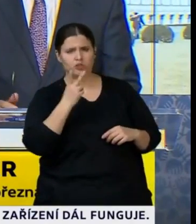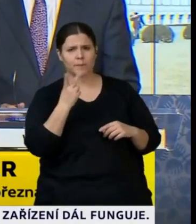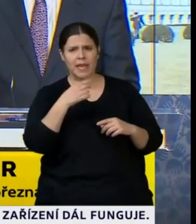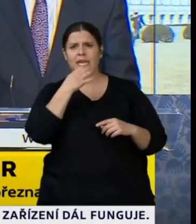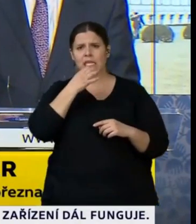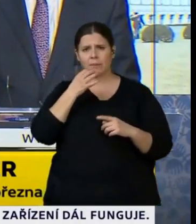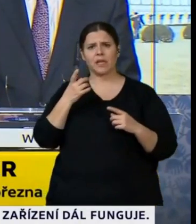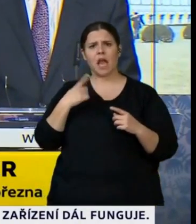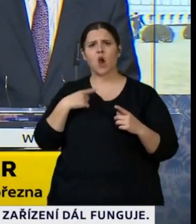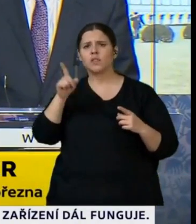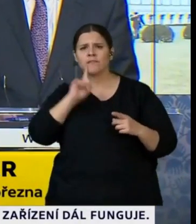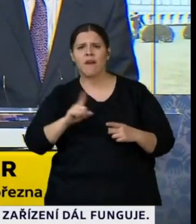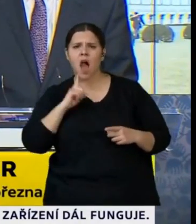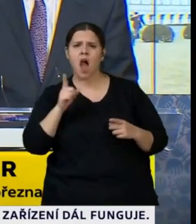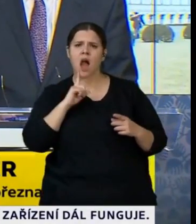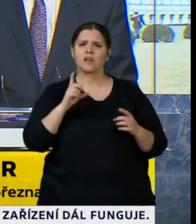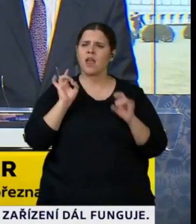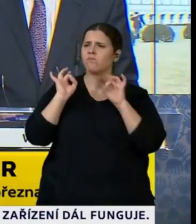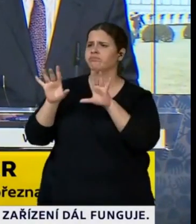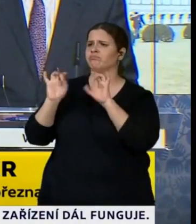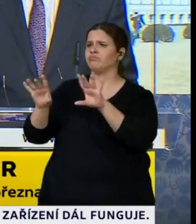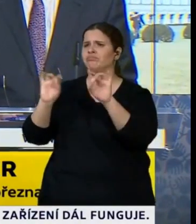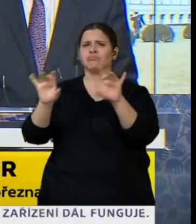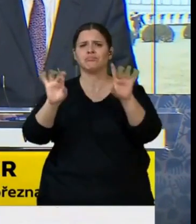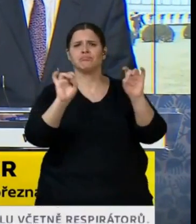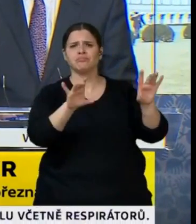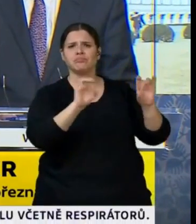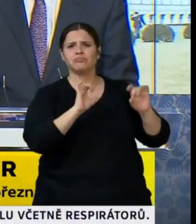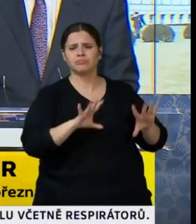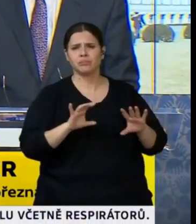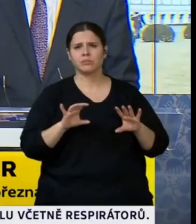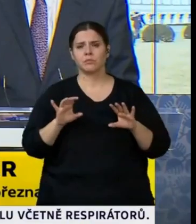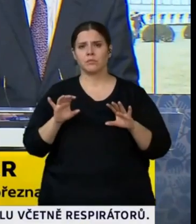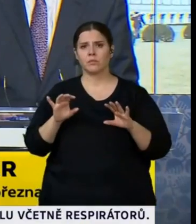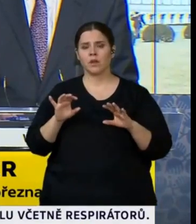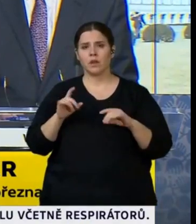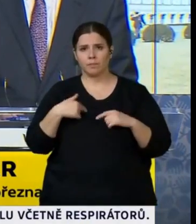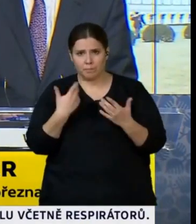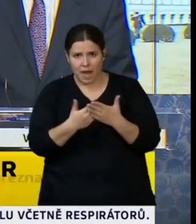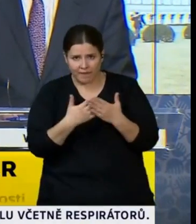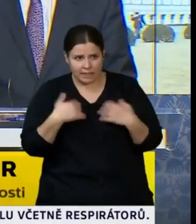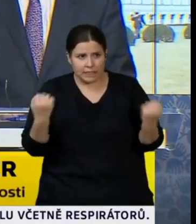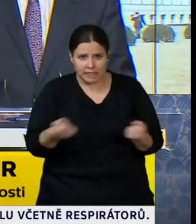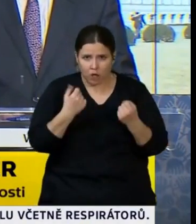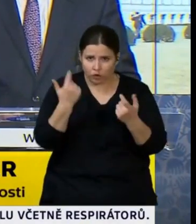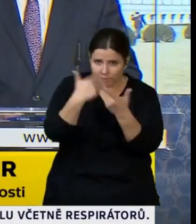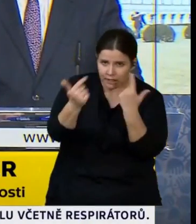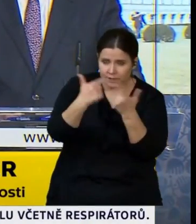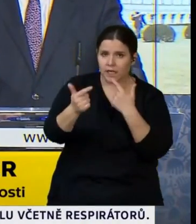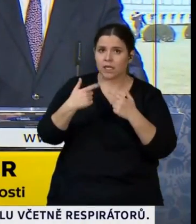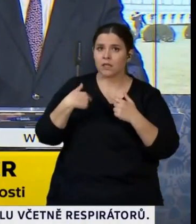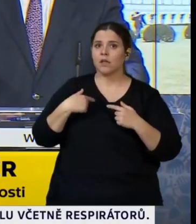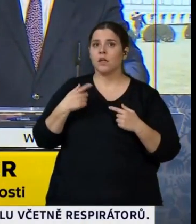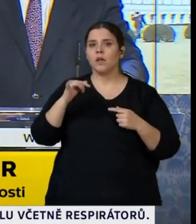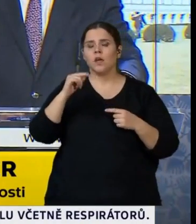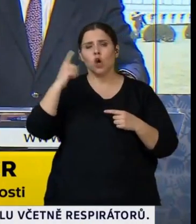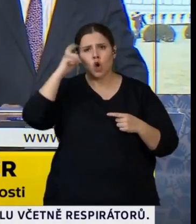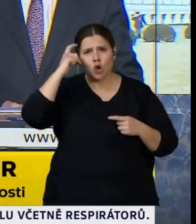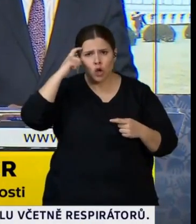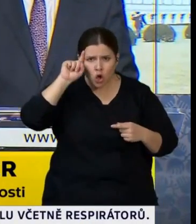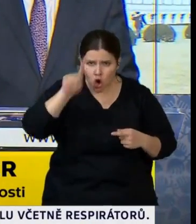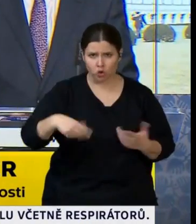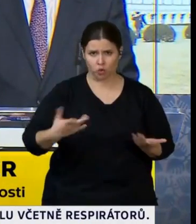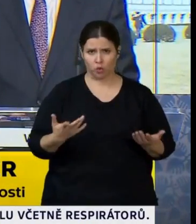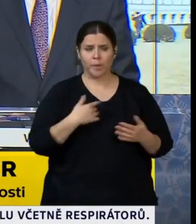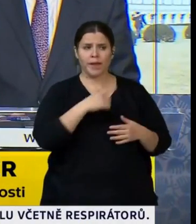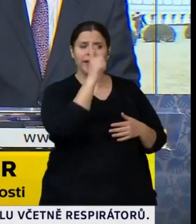snažím využít té situace tady, když na nás koukují ty kamery a přesvědčit ty lidi, ať uvažují hlavou a dělají všechno pro to, aby se nám tady nestalo, co